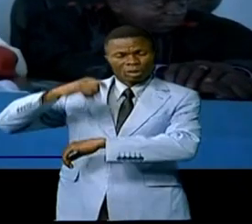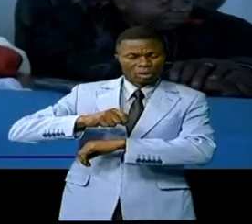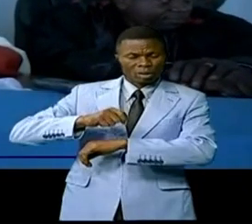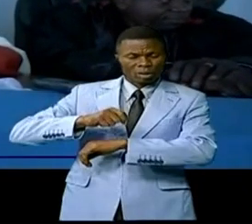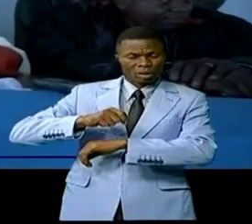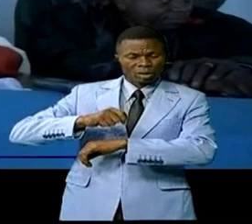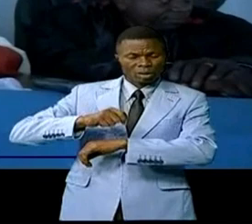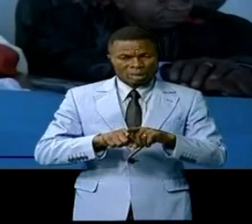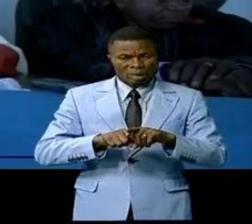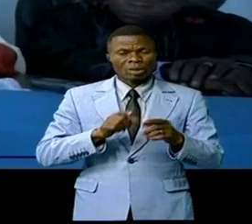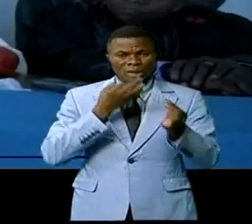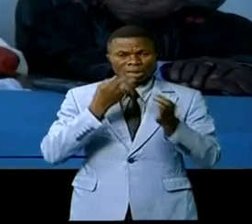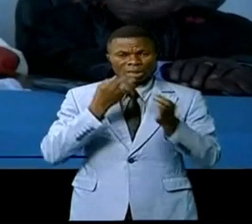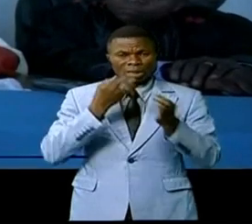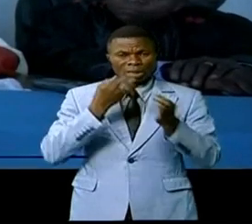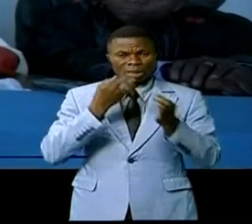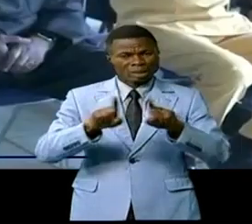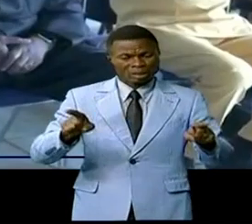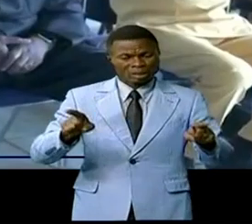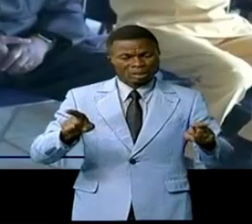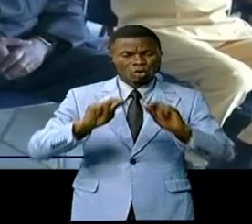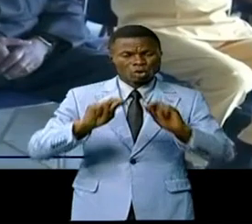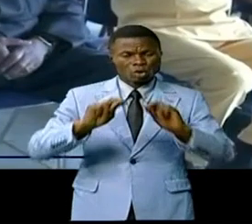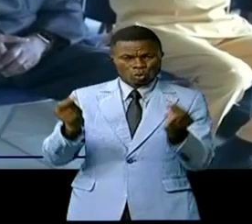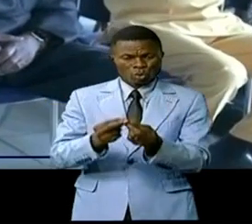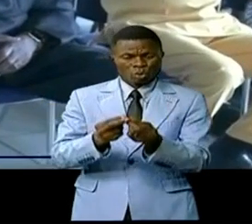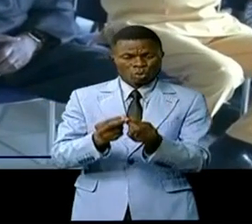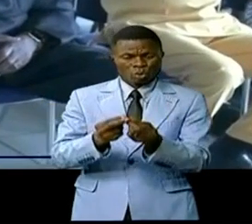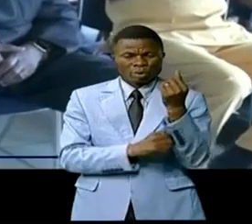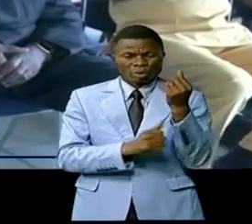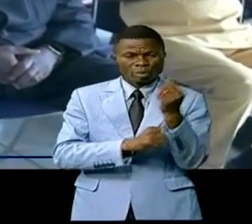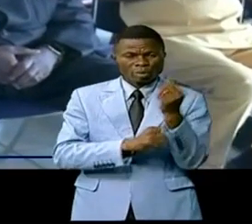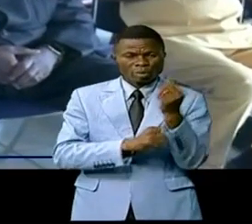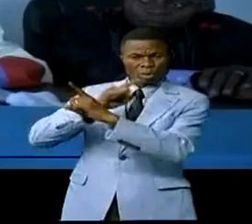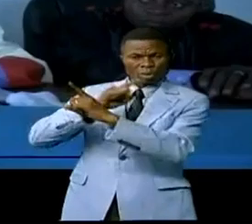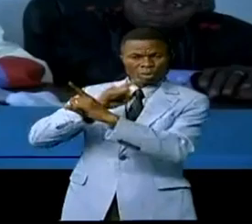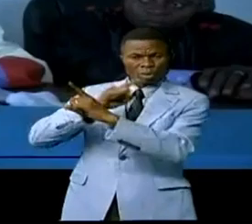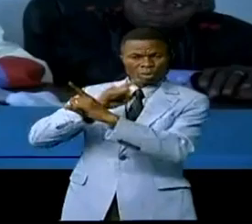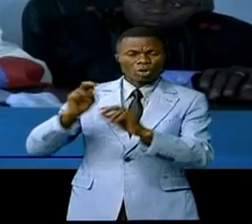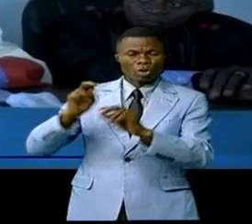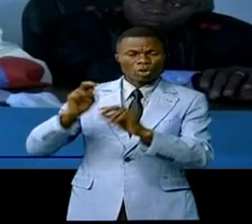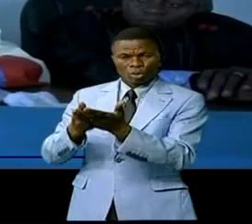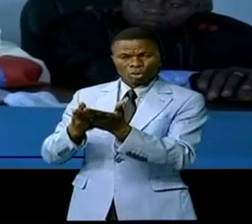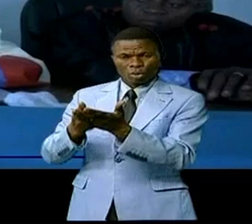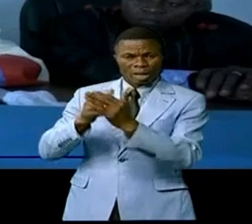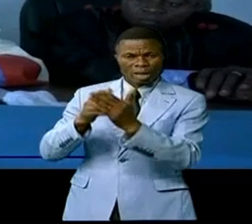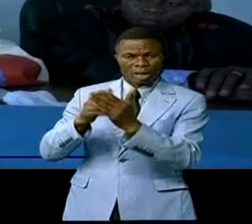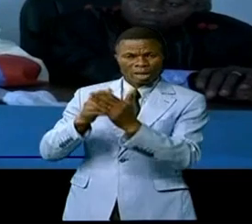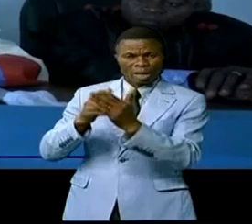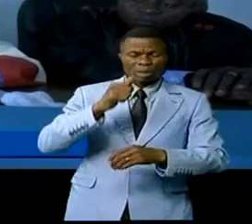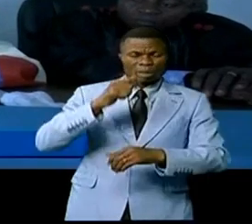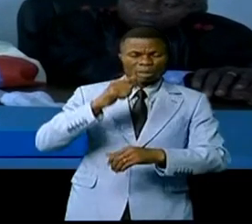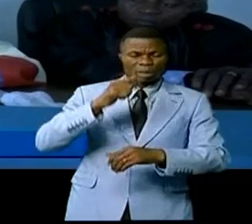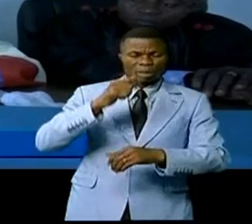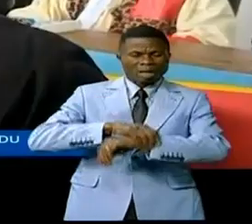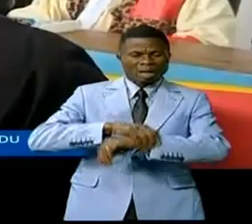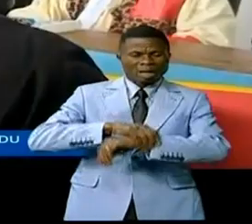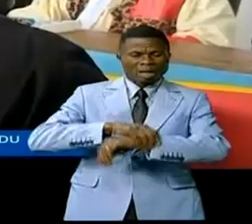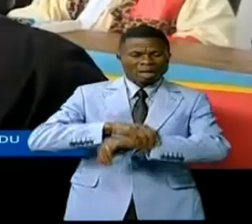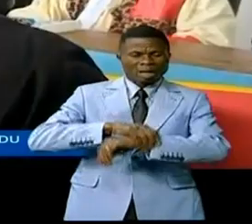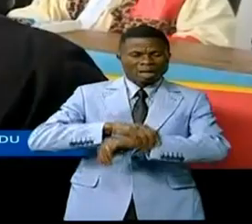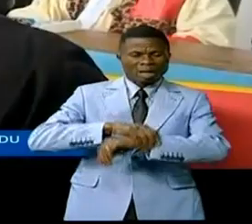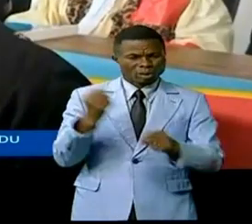ailleurs marqué une distinction de la catégorie des personnes protégées par l'immunité, inattaquables par la justice, en raison de leurs